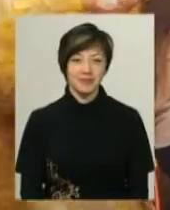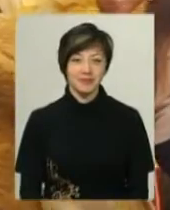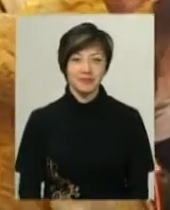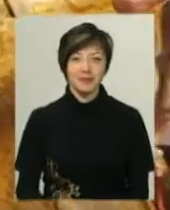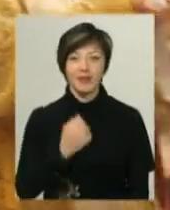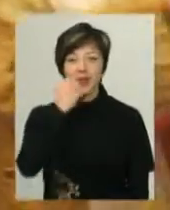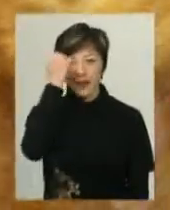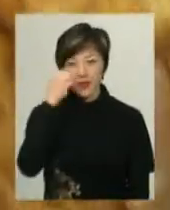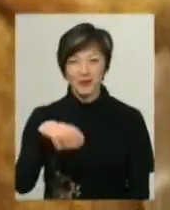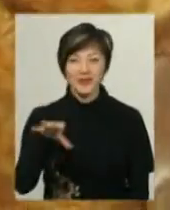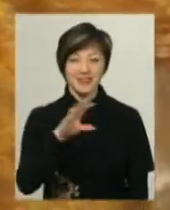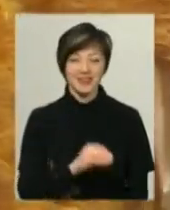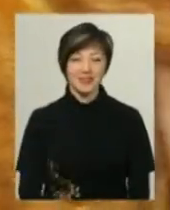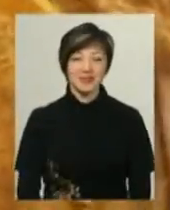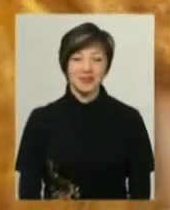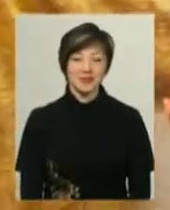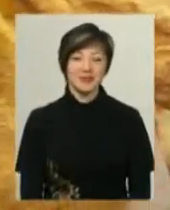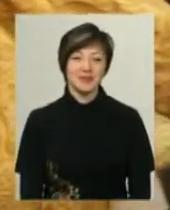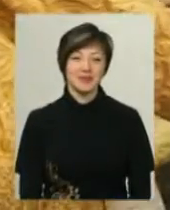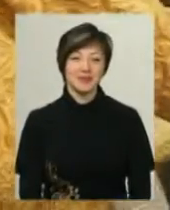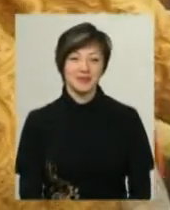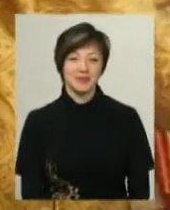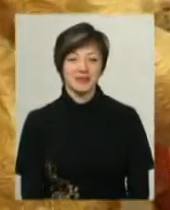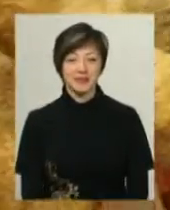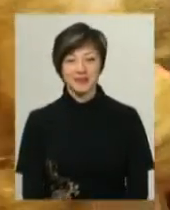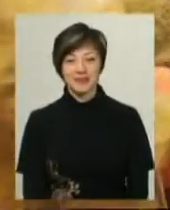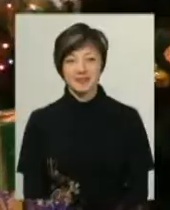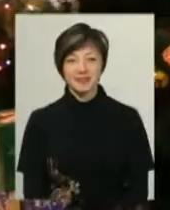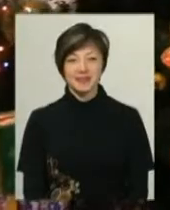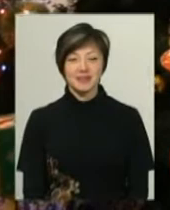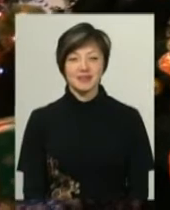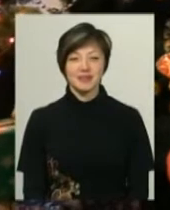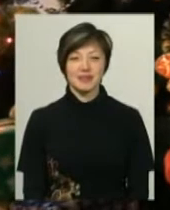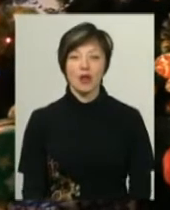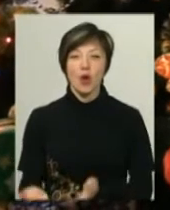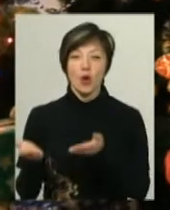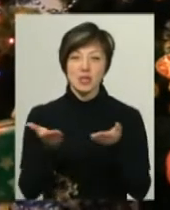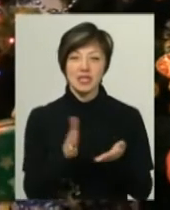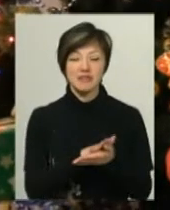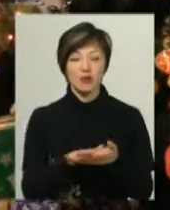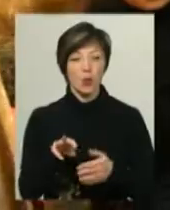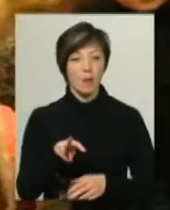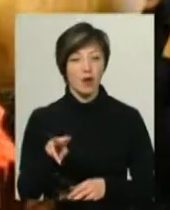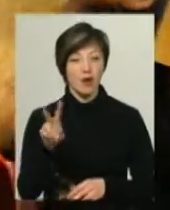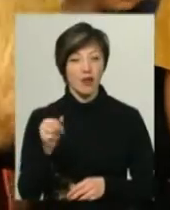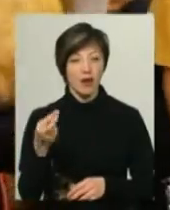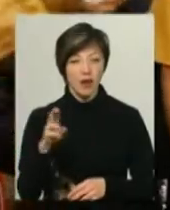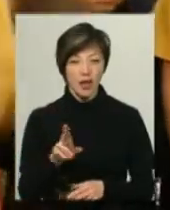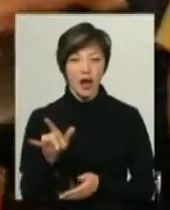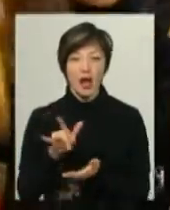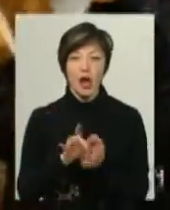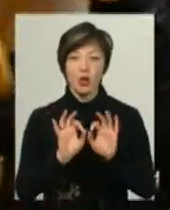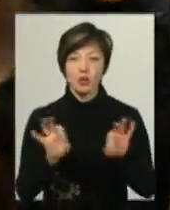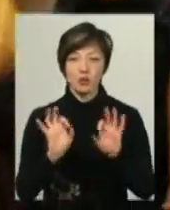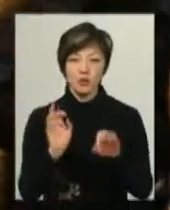Молодці, це ви мене зовсім порадували. Гостина Святого Миколая і екскурсія, каже Олена